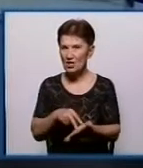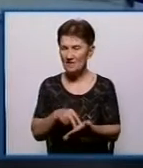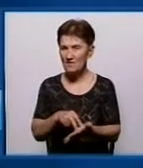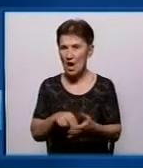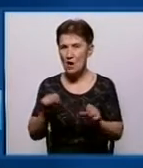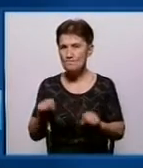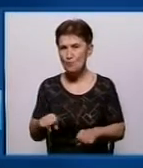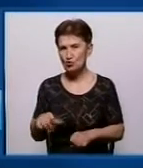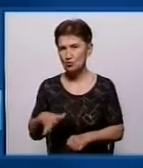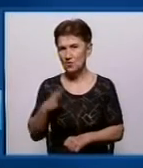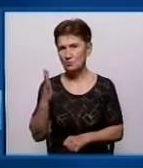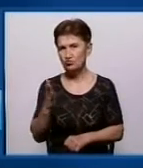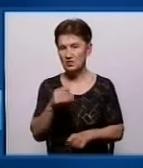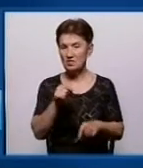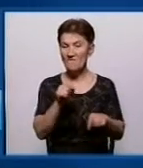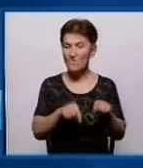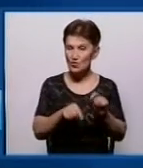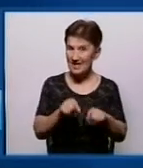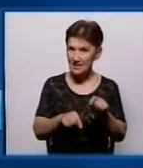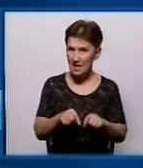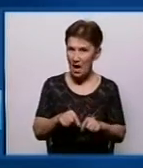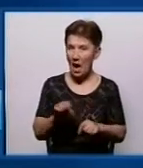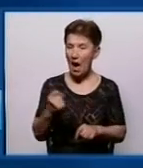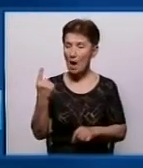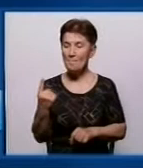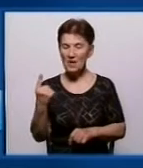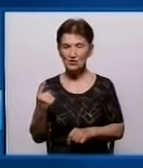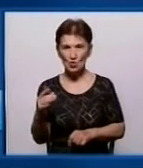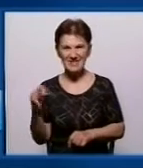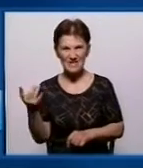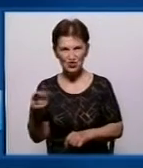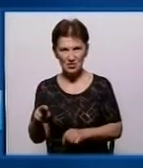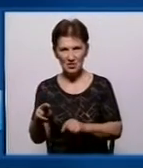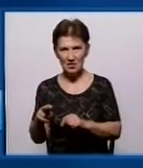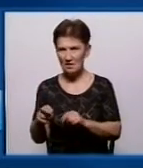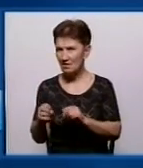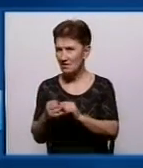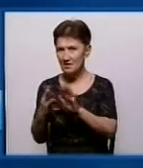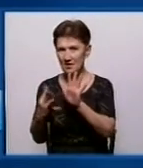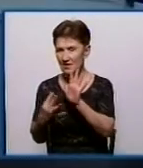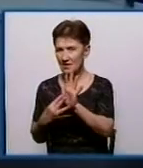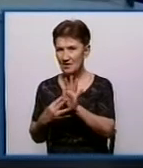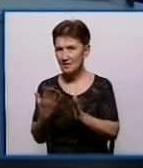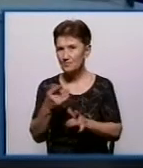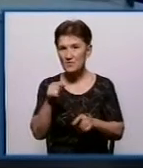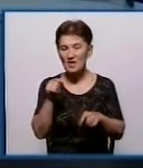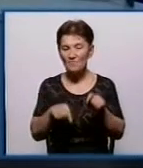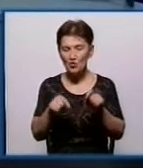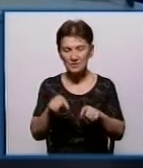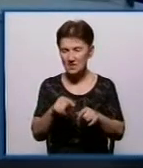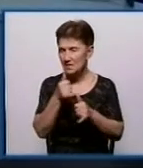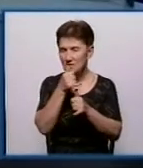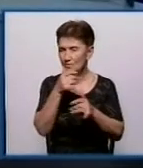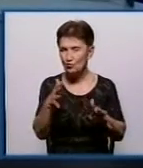перший етап буде восени, а фактично з 1 січня 2019 року нові тарифи... з восени не можуть бути ніяк.